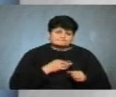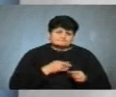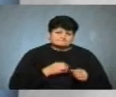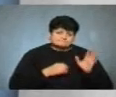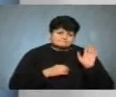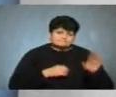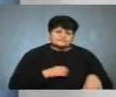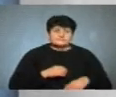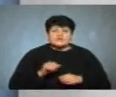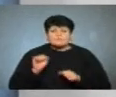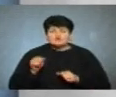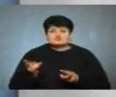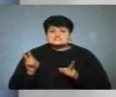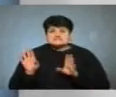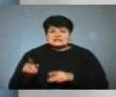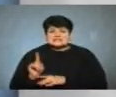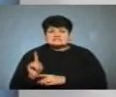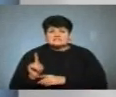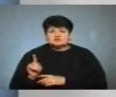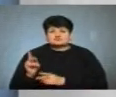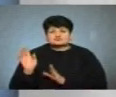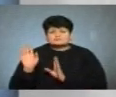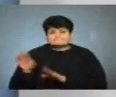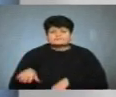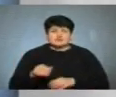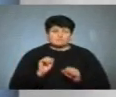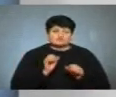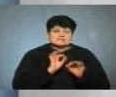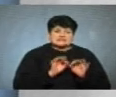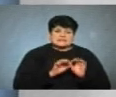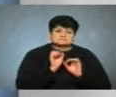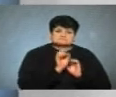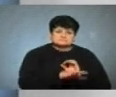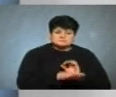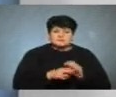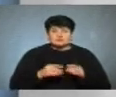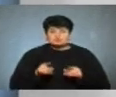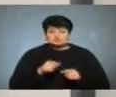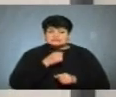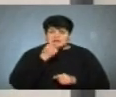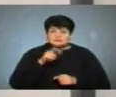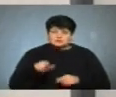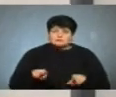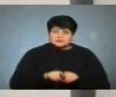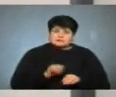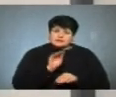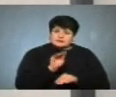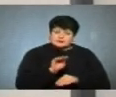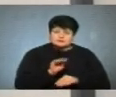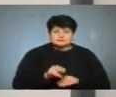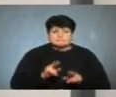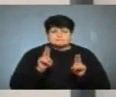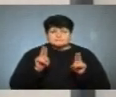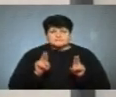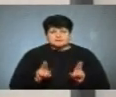правила безпеки, можуть десь залишити свічку непогашену, можуть десь кинути сірник. Тому старшим людям також потрібно нагадувати правила